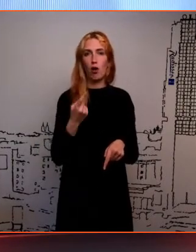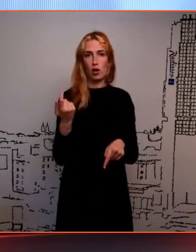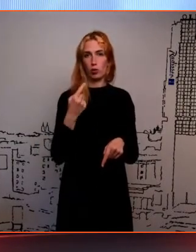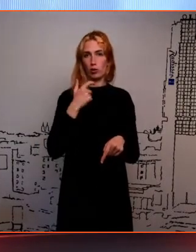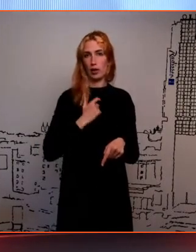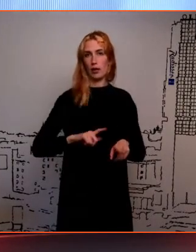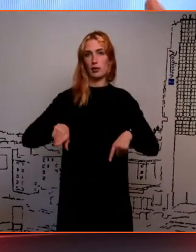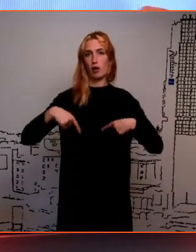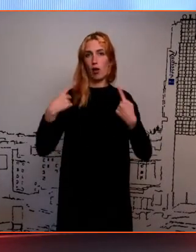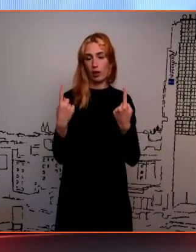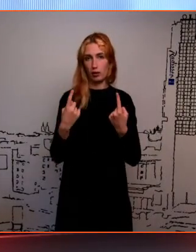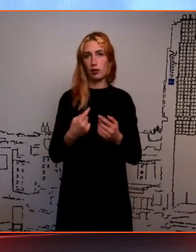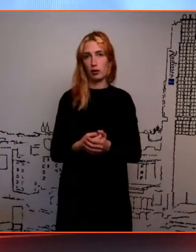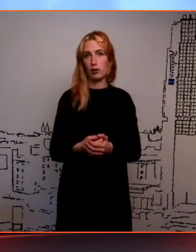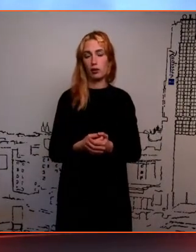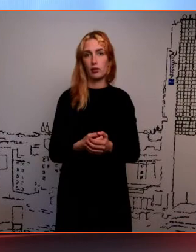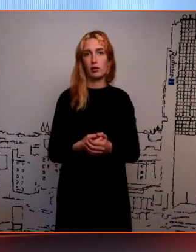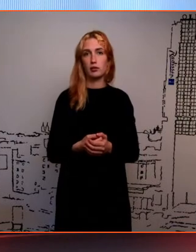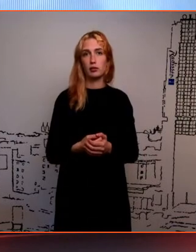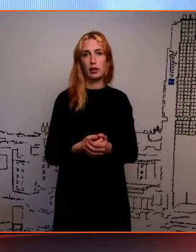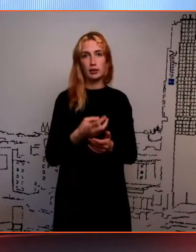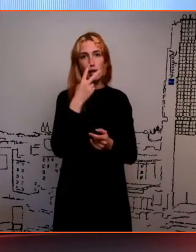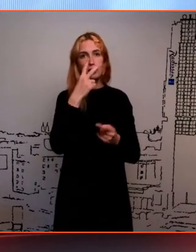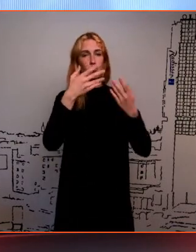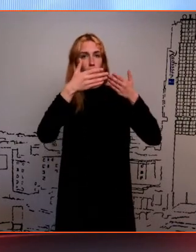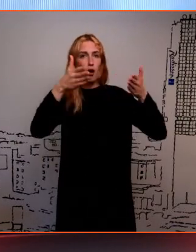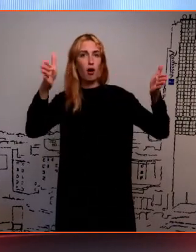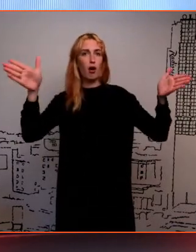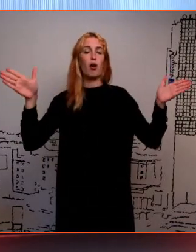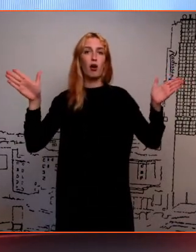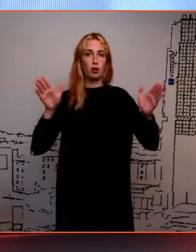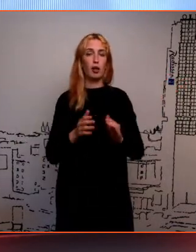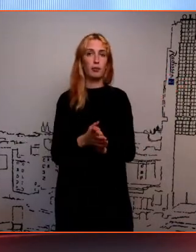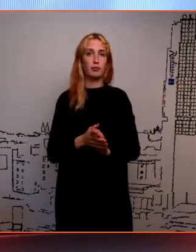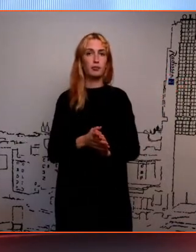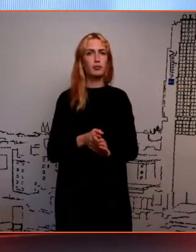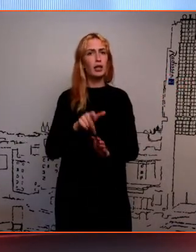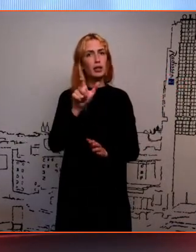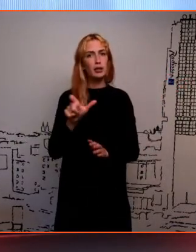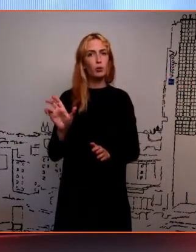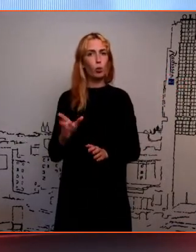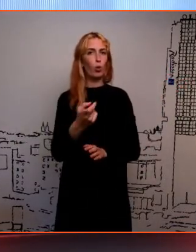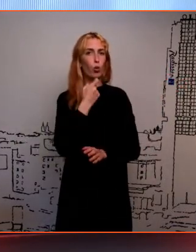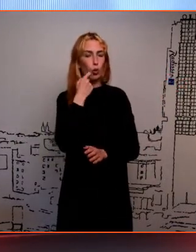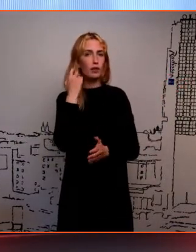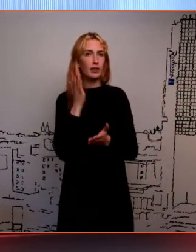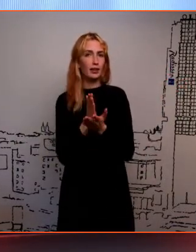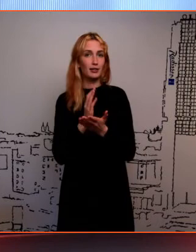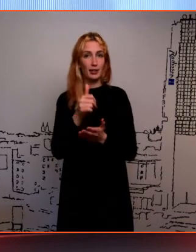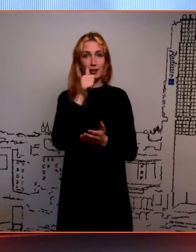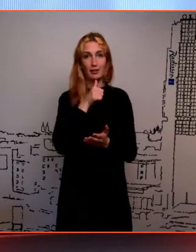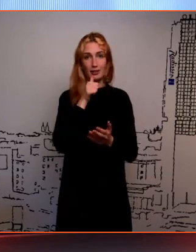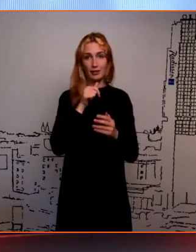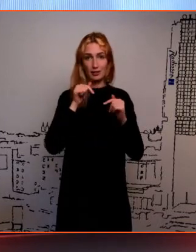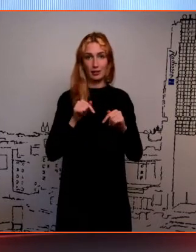et see perspektiiv ja silmavaade avardub. Inimisi kindlasti huvitab, kas Eestis täna